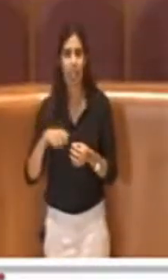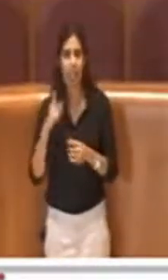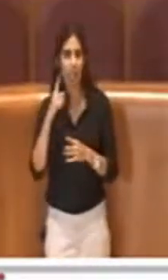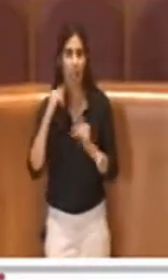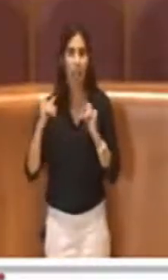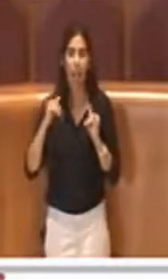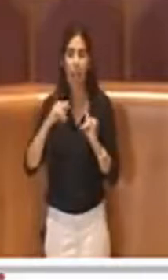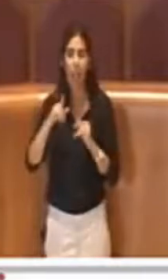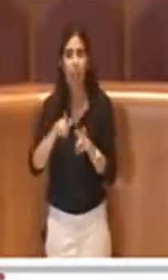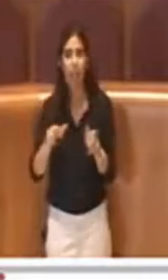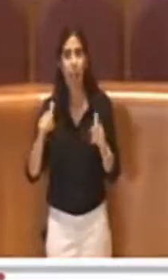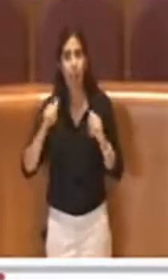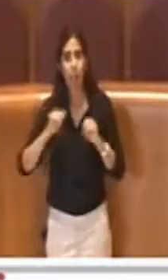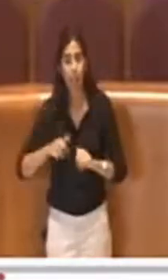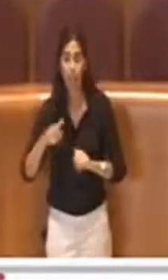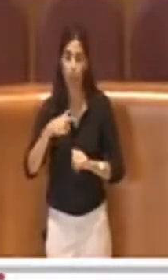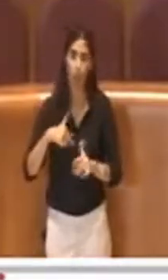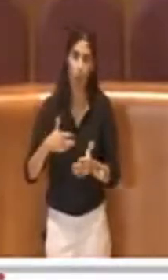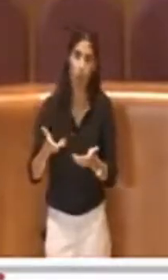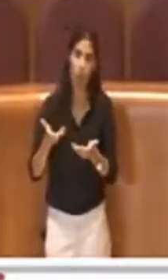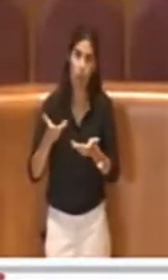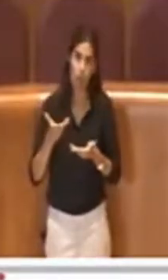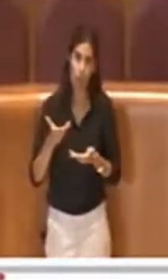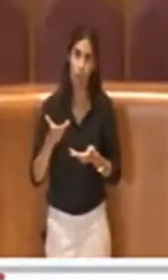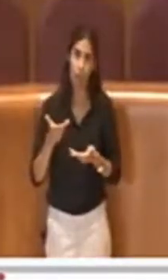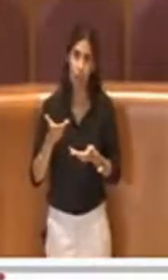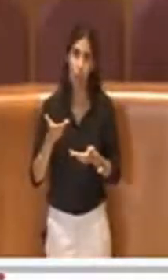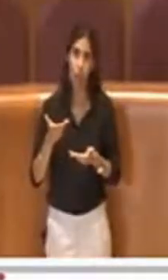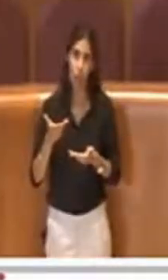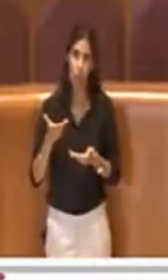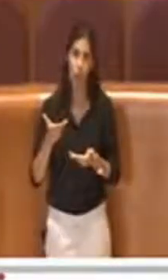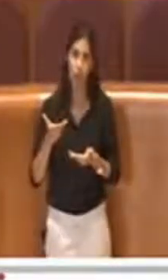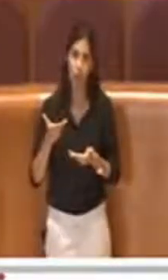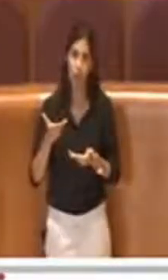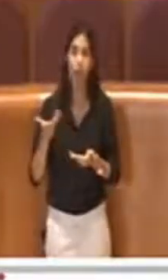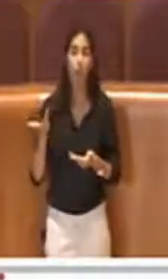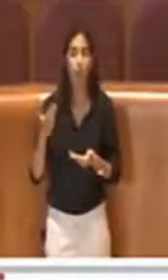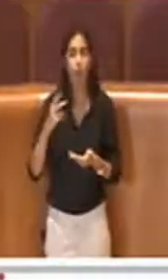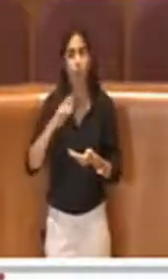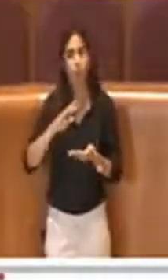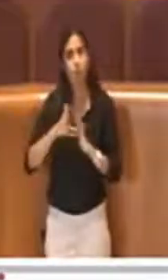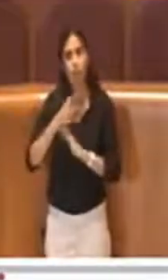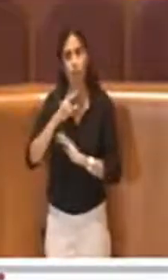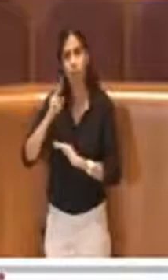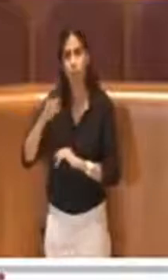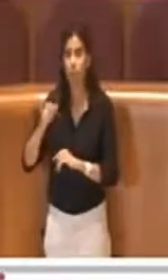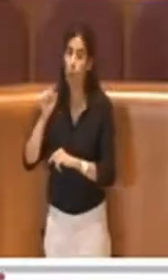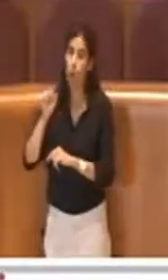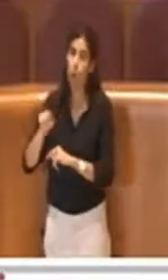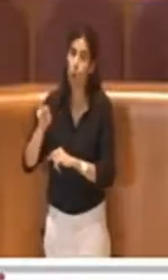di preoccupazione da parte dei cittadini con una contrarietà alla realizzazione e all'ampliamento